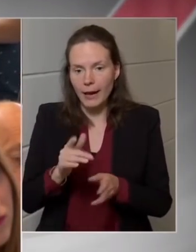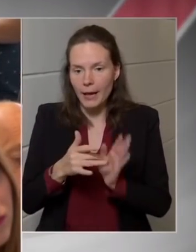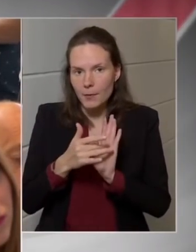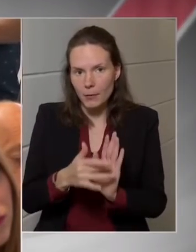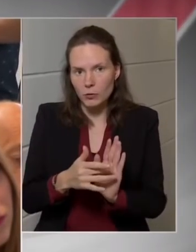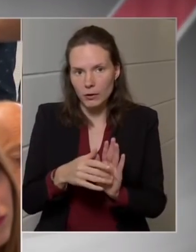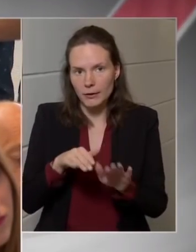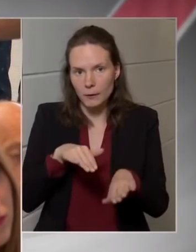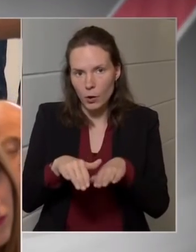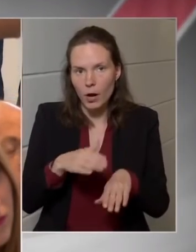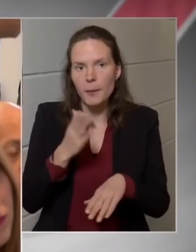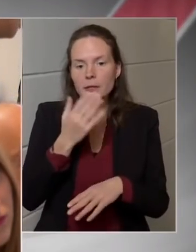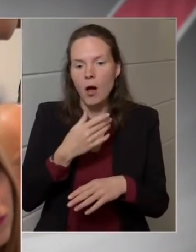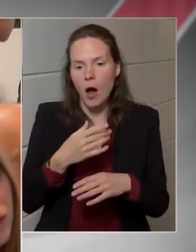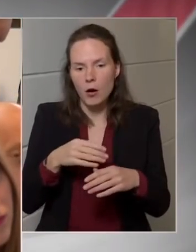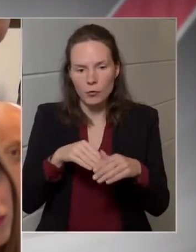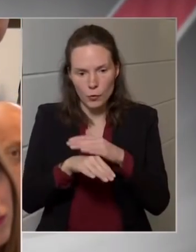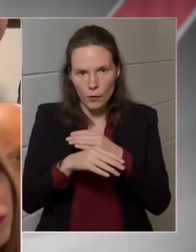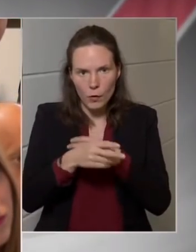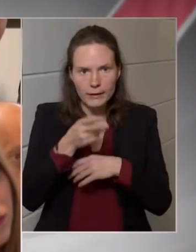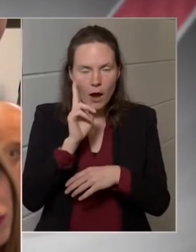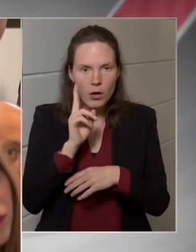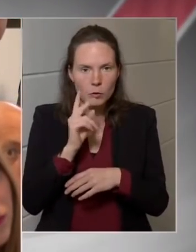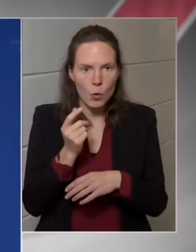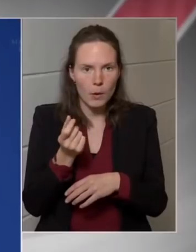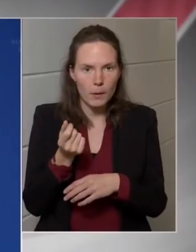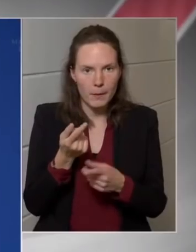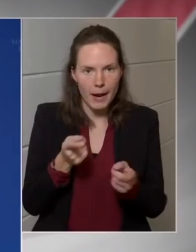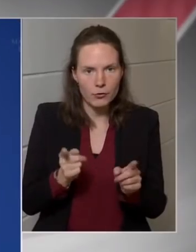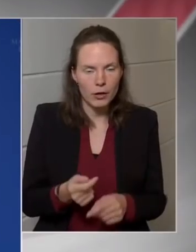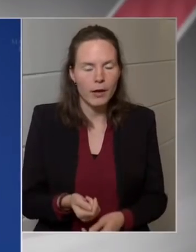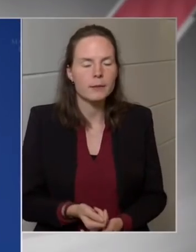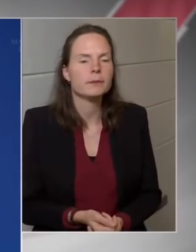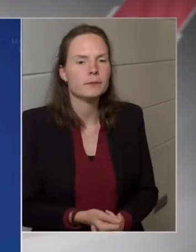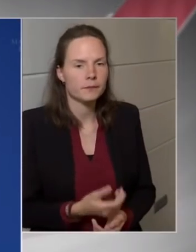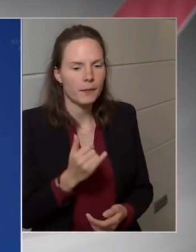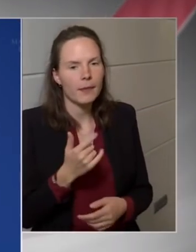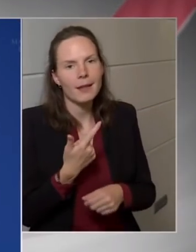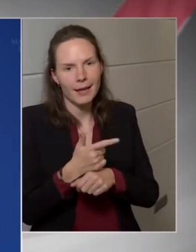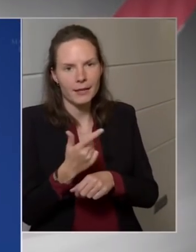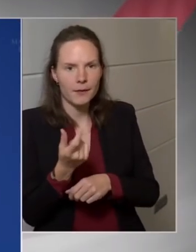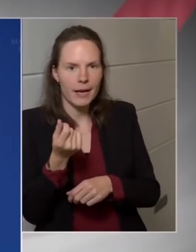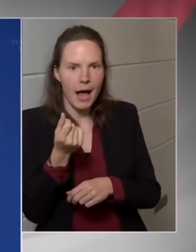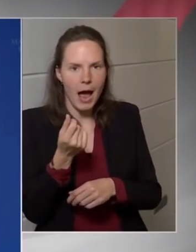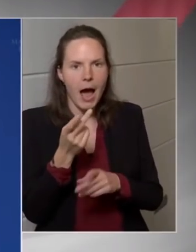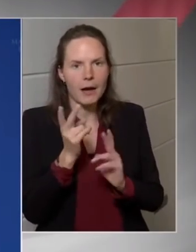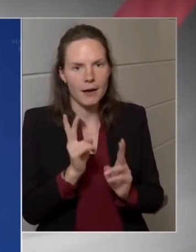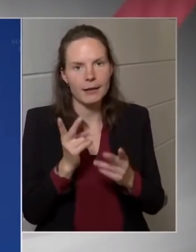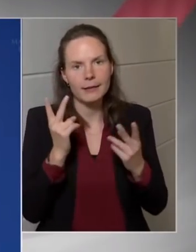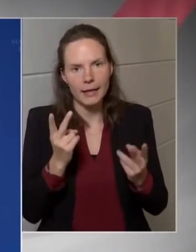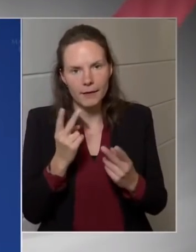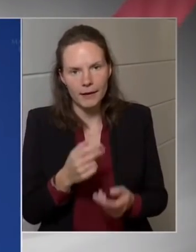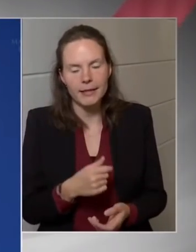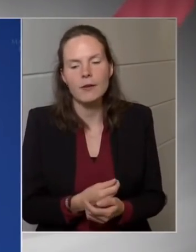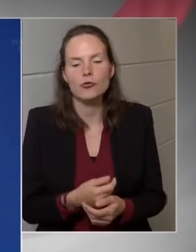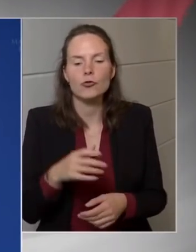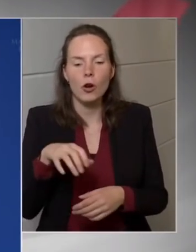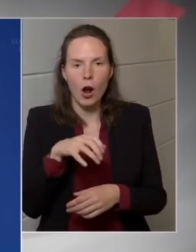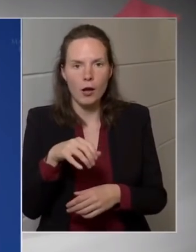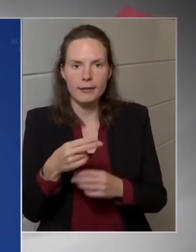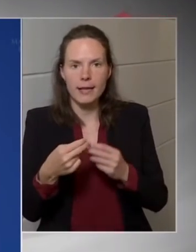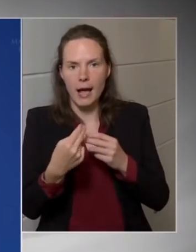forgalmit, és hogyha az külföldi, akkor egy piaci árat. Ott tudnak érvényesteni, tehát technikaegyeztés történt, ott tudnak a kasszánál